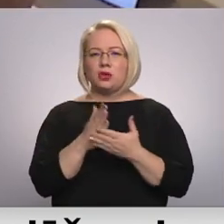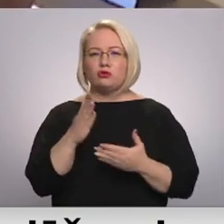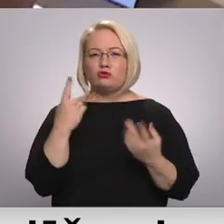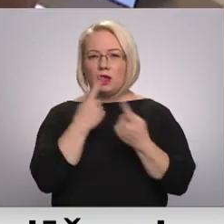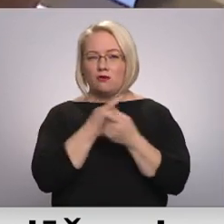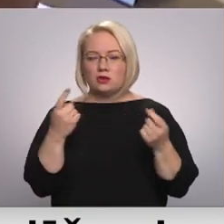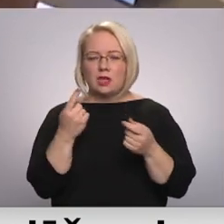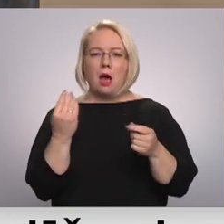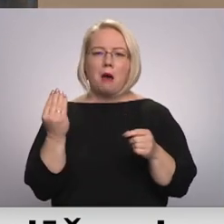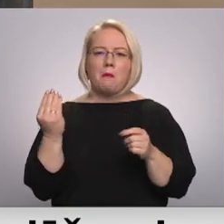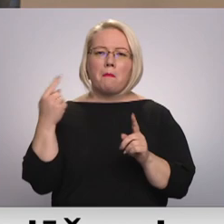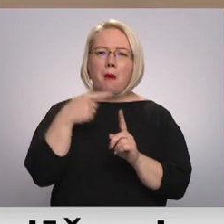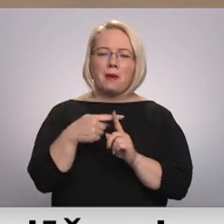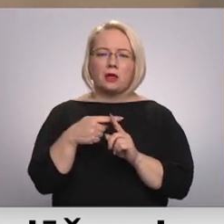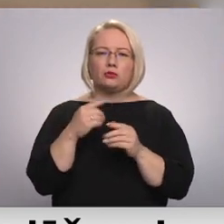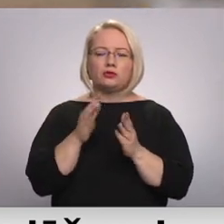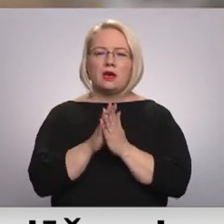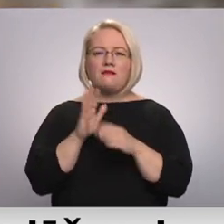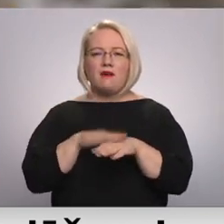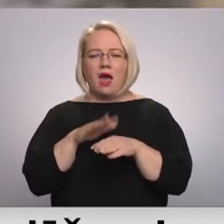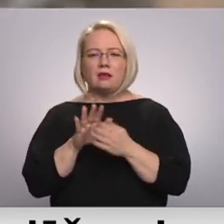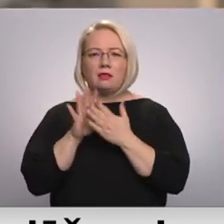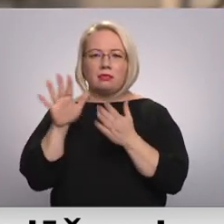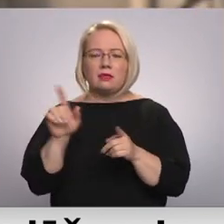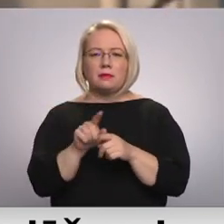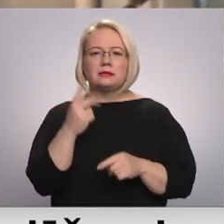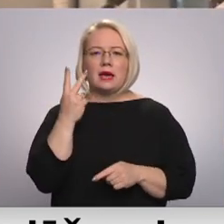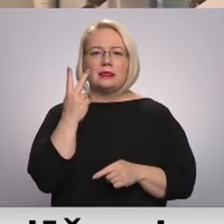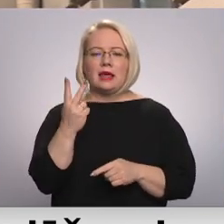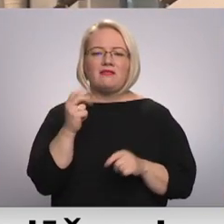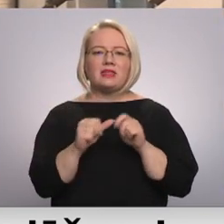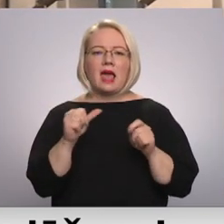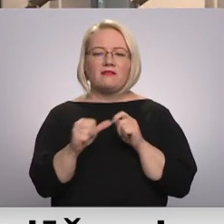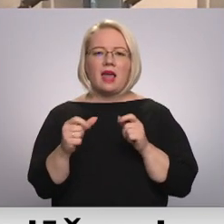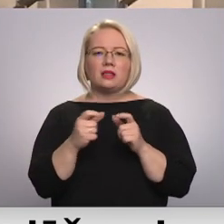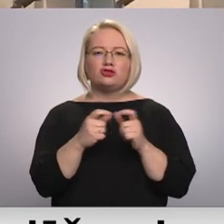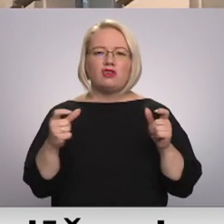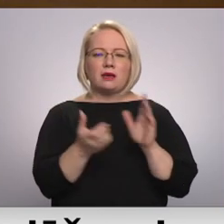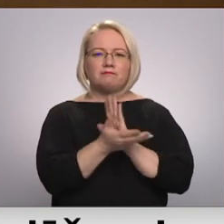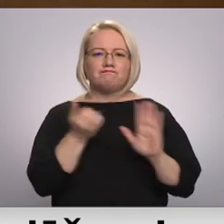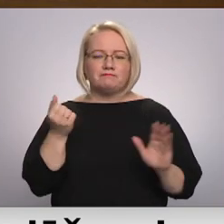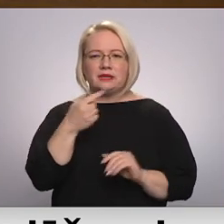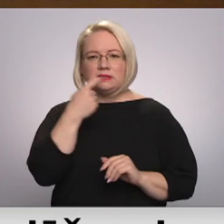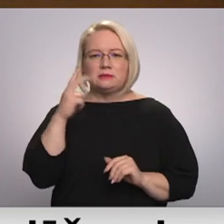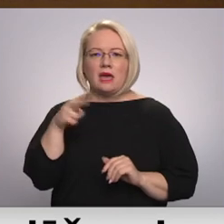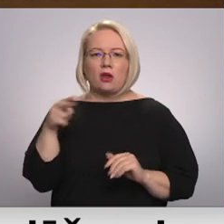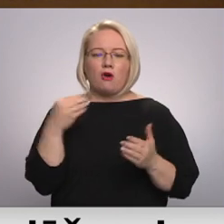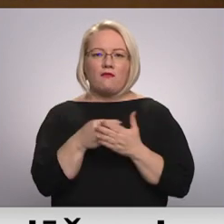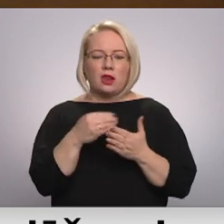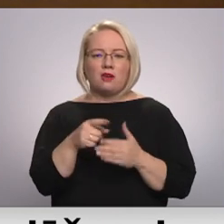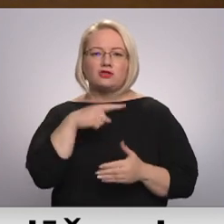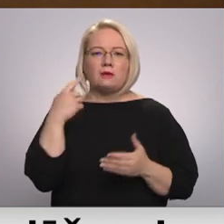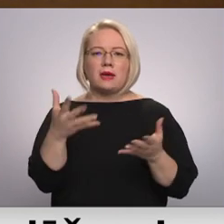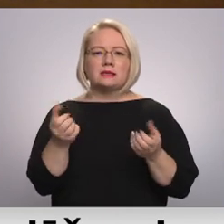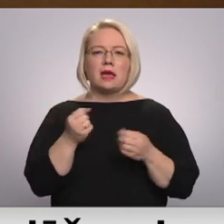papildus apsūdzības celtas, jo pie Ādamsona izņemti divi teikvīles čekļu aptuveni simt eiro vērtībā, par kuriem viņš vēlējas saņemt sājumus